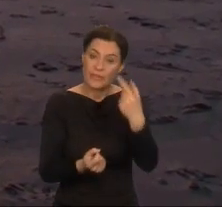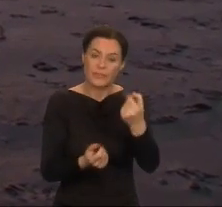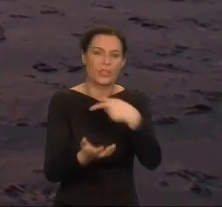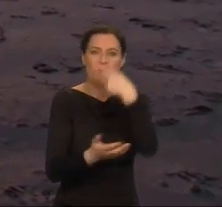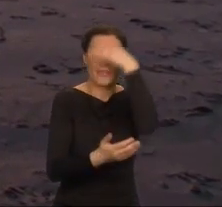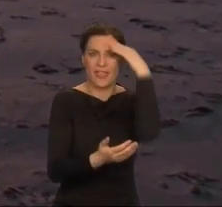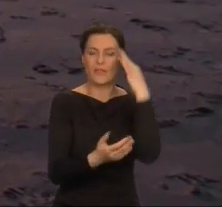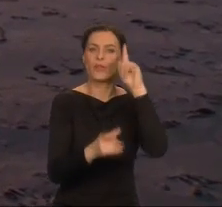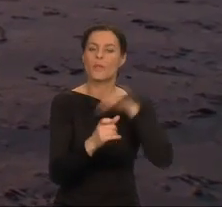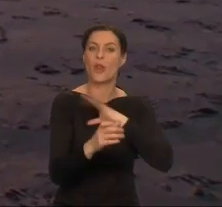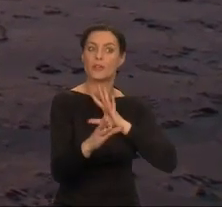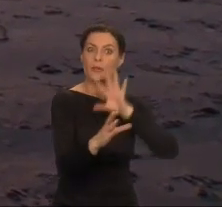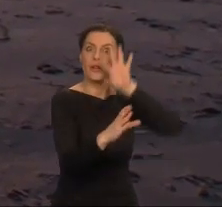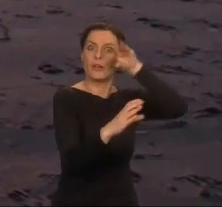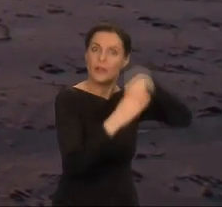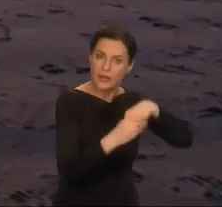moimi postaciami.